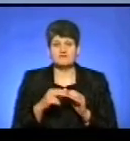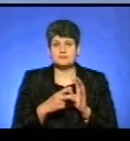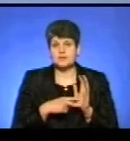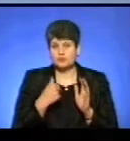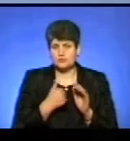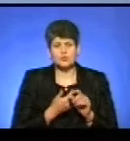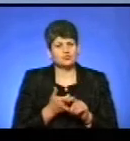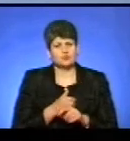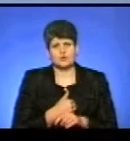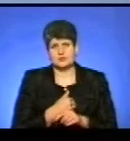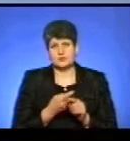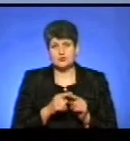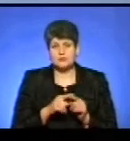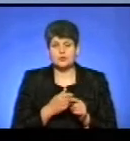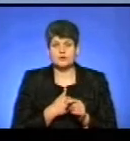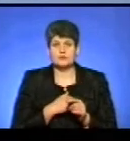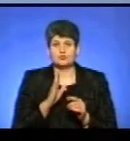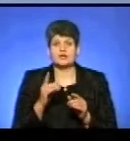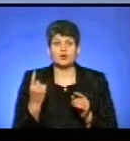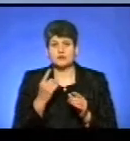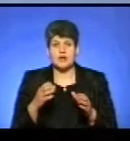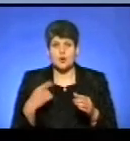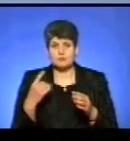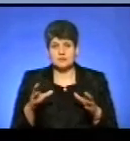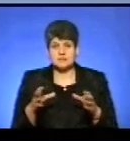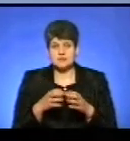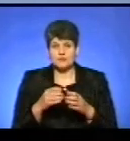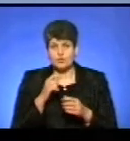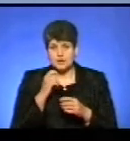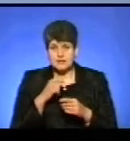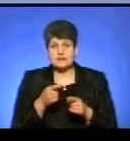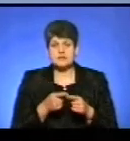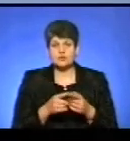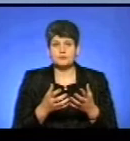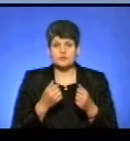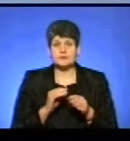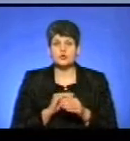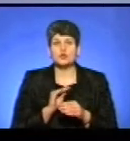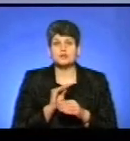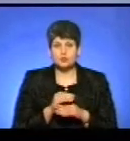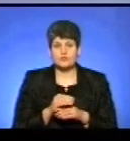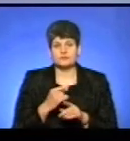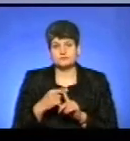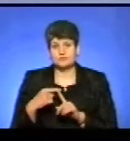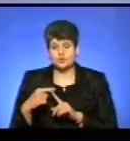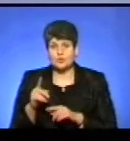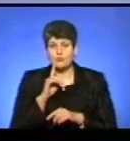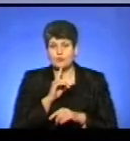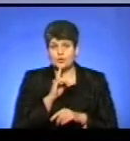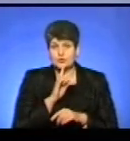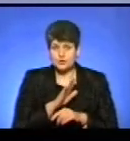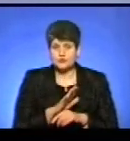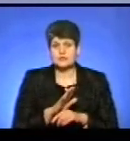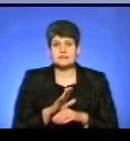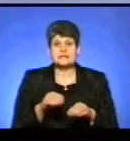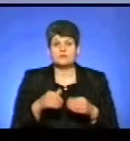дуже хотіли цього, і хотіли бути як одна область, єдина в Україні, і для того ми отримували додаткові ще бонуси. Ну, зараз поки що, значить, за